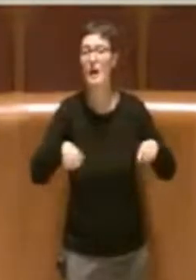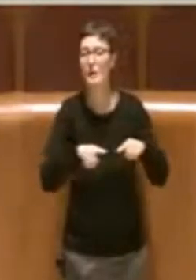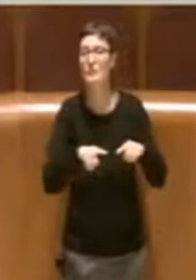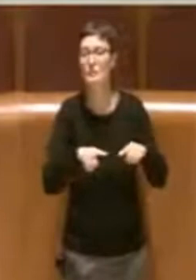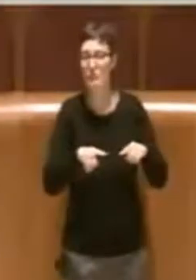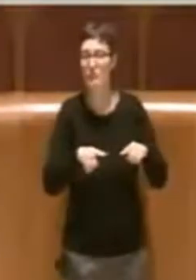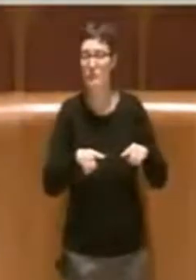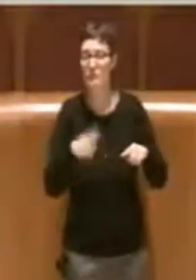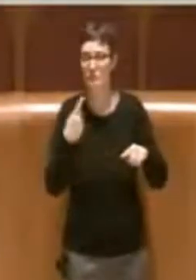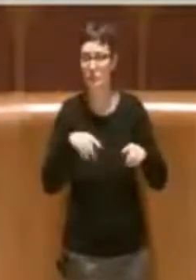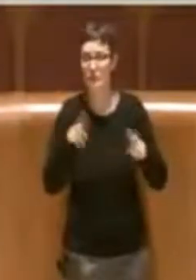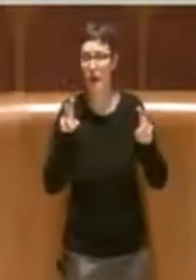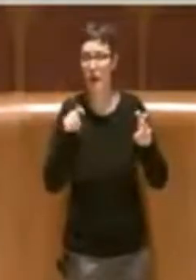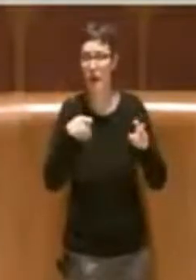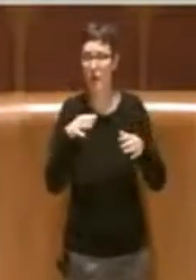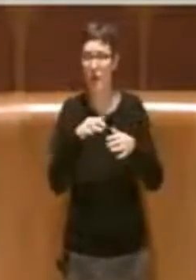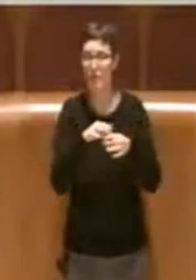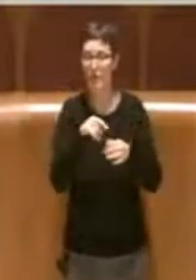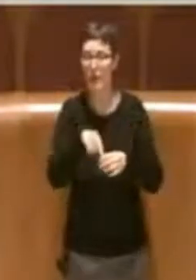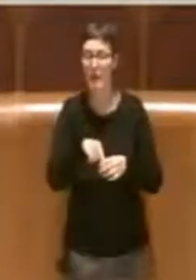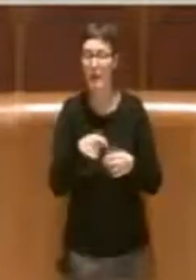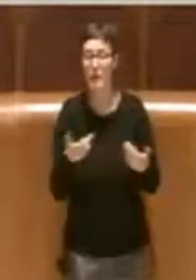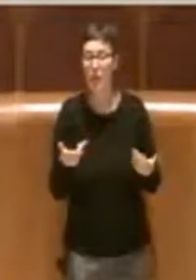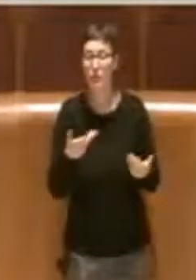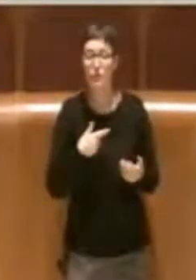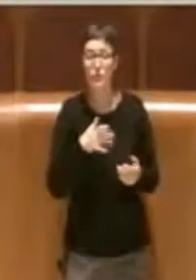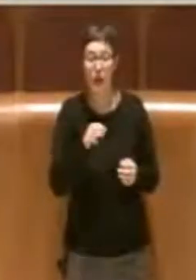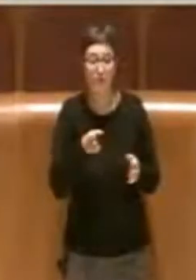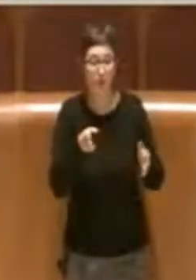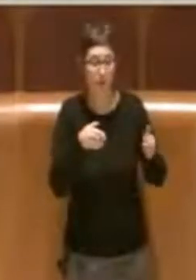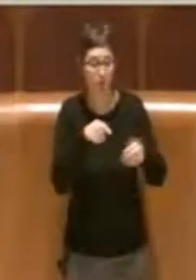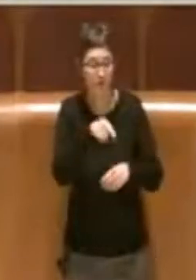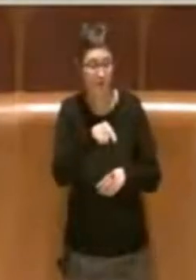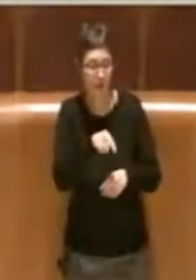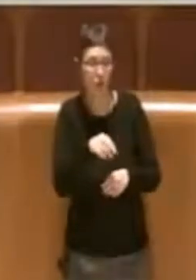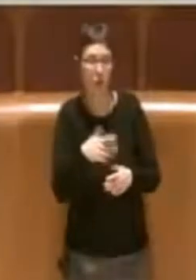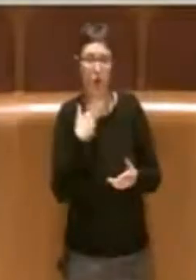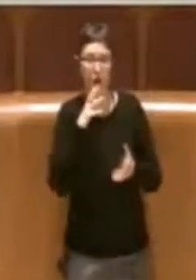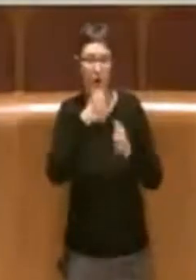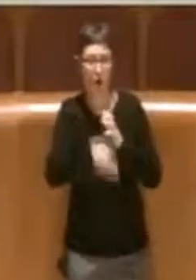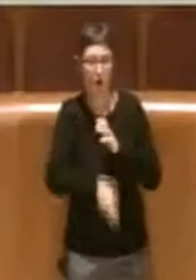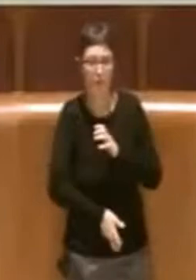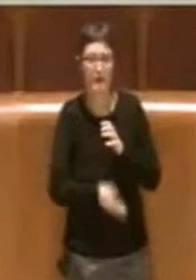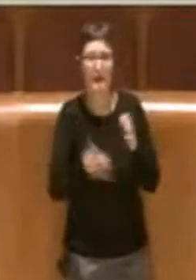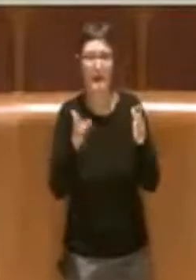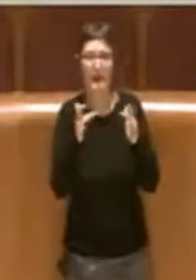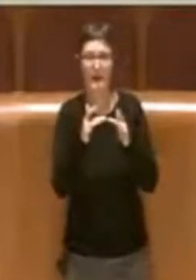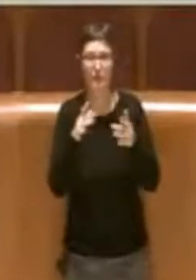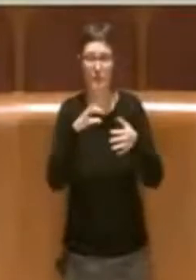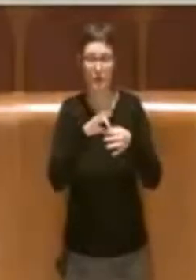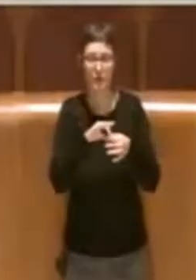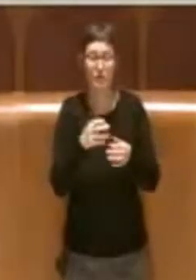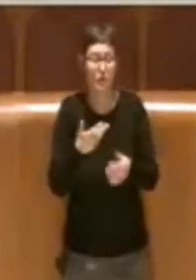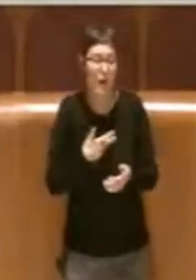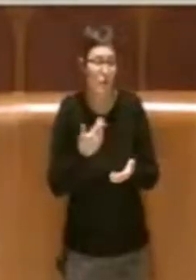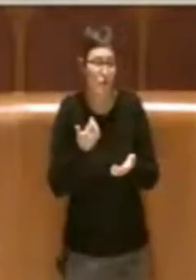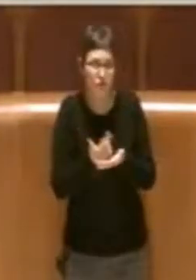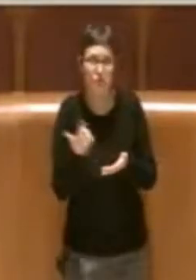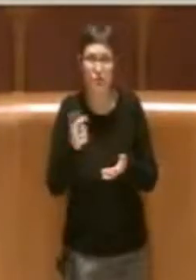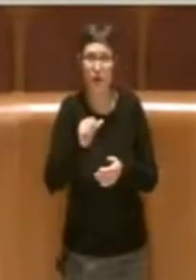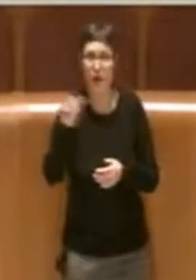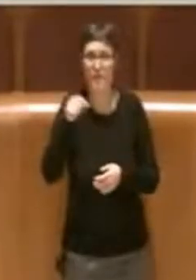riuscire anche quel mondo, quel settore che è molto complicato a digitalizzarlo, sicuramente anch'esso ha una priorità. Insomma,